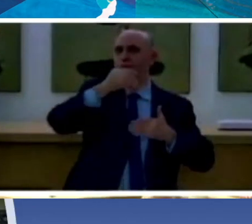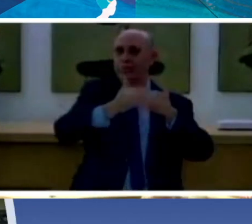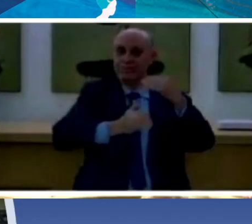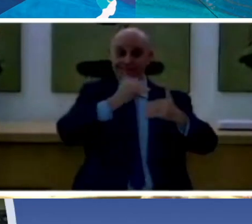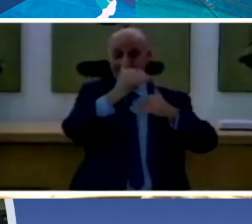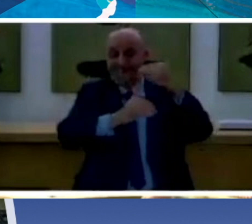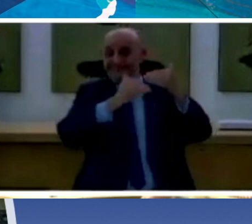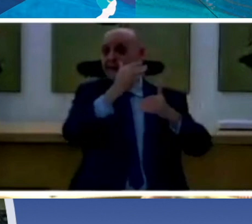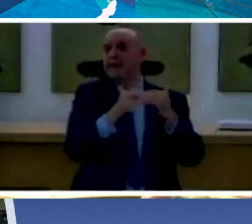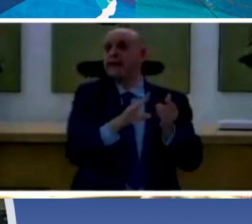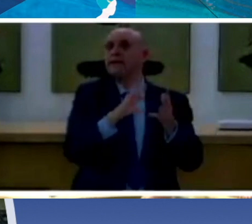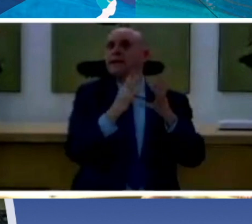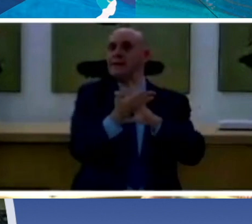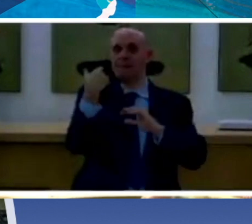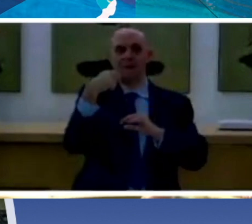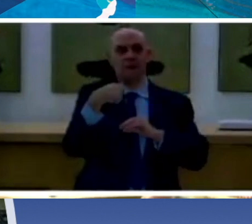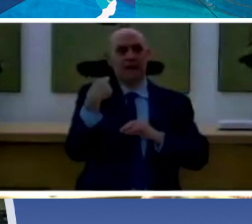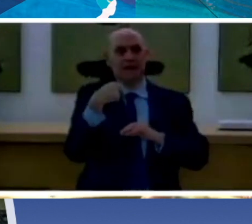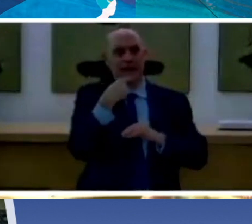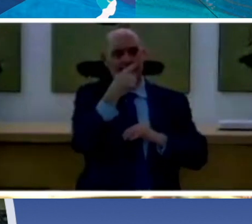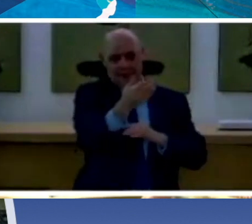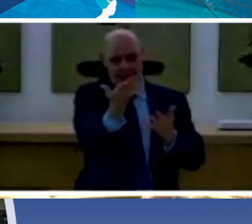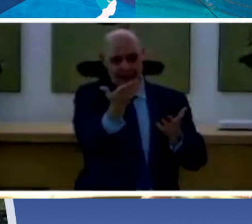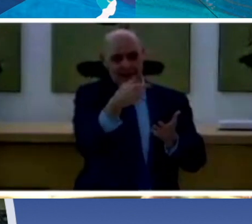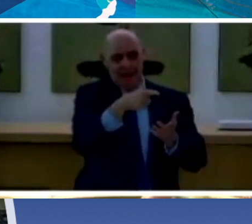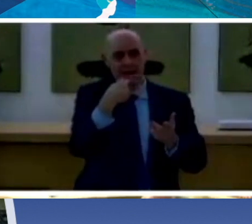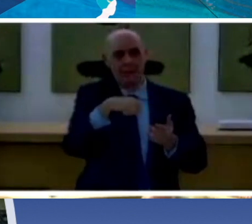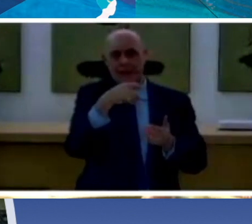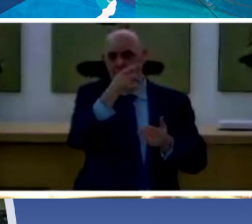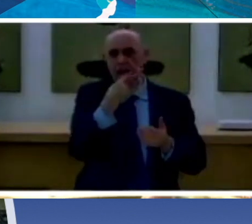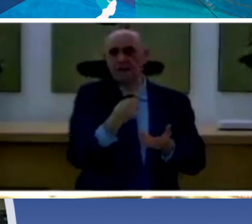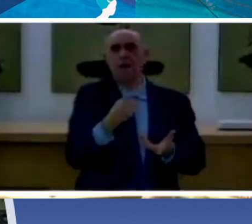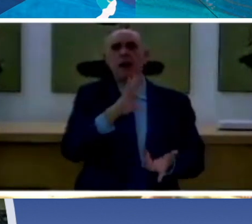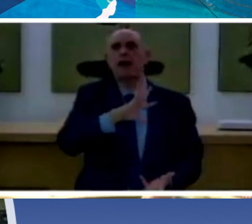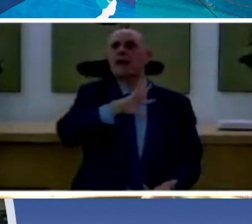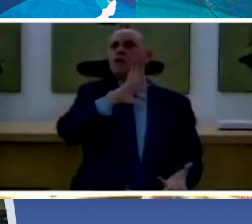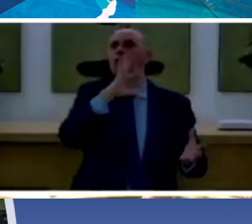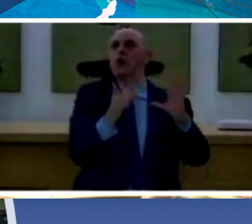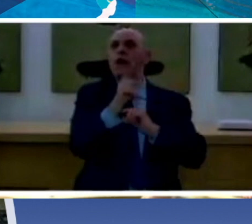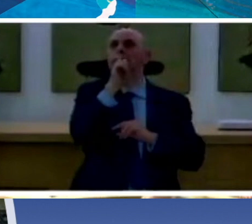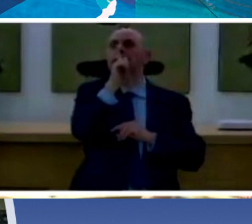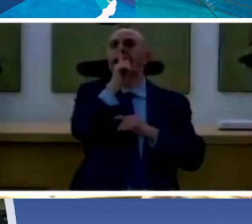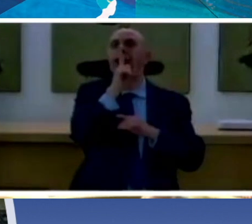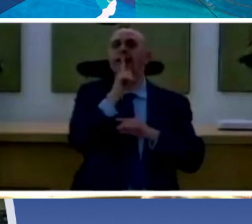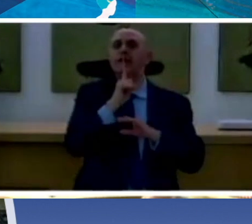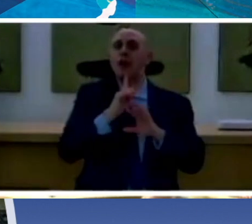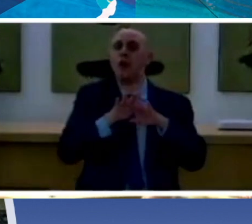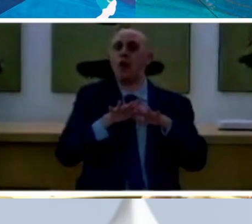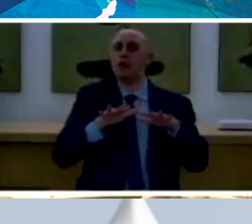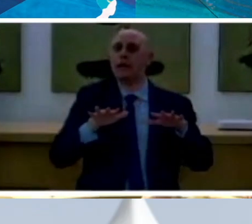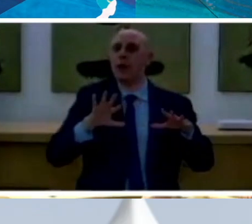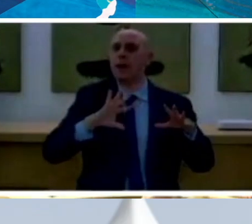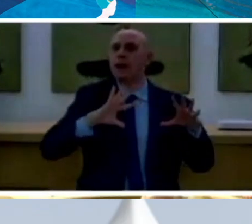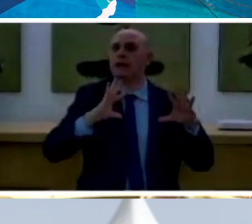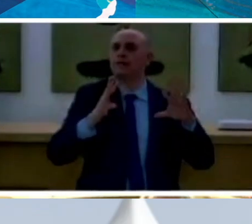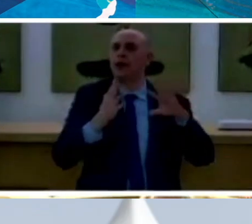andava incontro a quella che il Presidente spesso spusa, se ti cito, caro Presidente, una rivoluzione silenziosa che ha portato al riconoscimento dei diritti